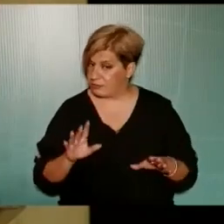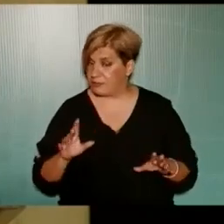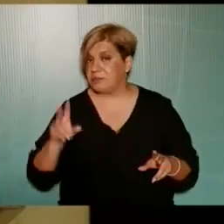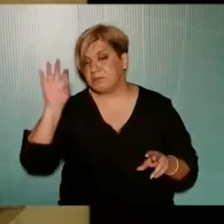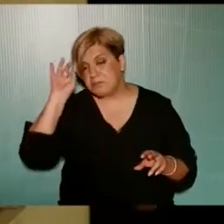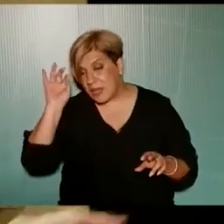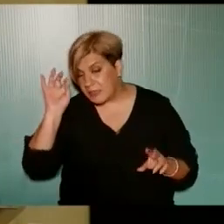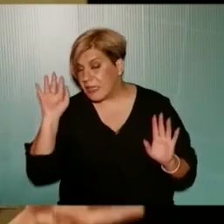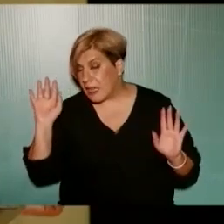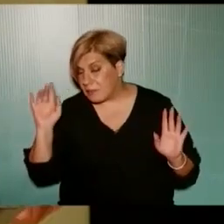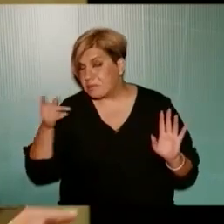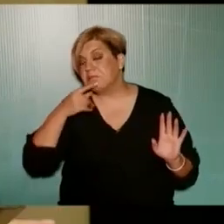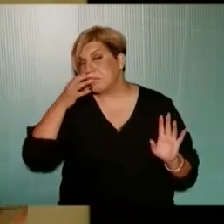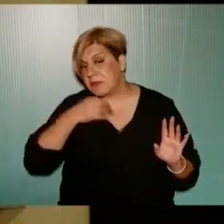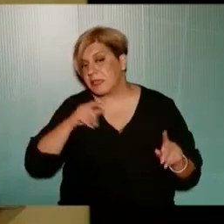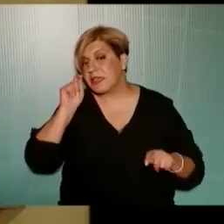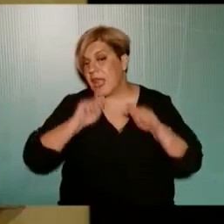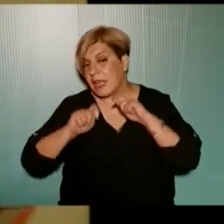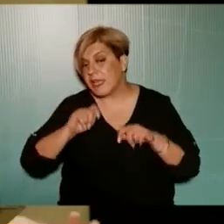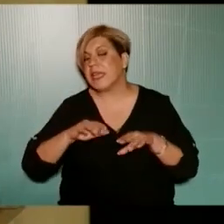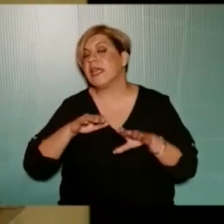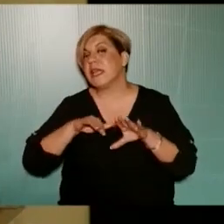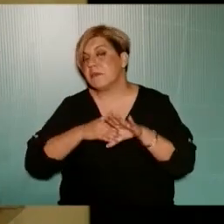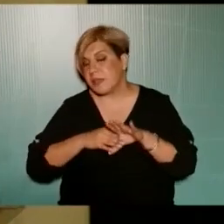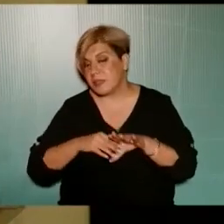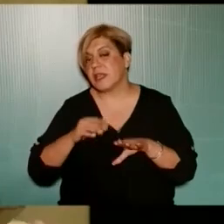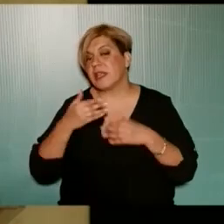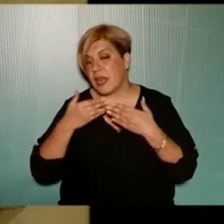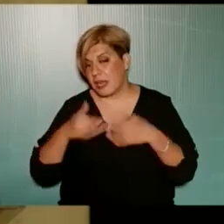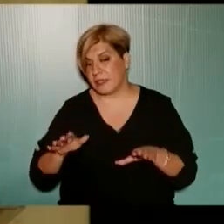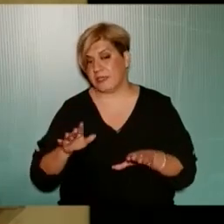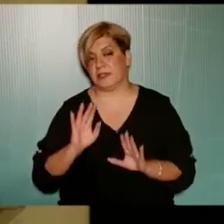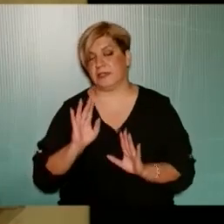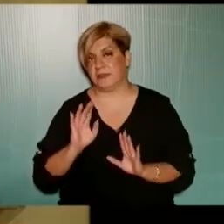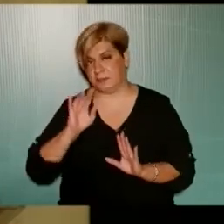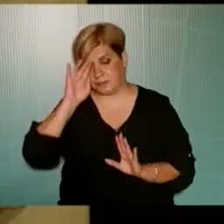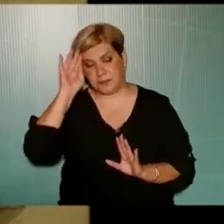αστερά και την υποσημείωση Ότι περιμένουν από την τεχνική υπηρεσία Εάν είναι δυνατόν να ανοίξει παιδική χάρα